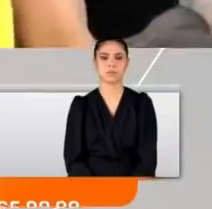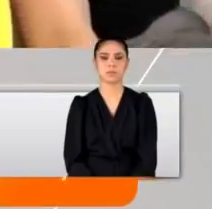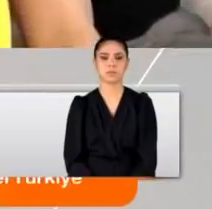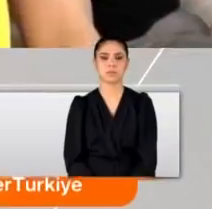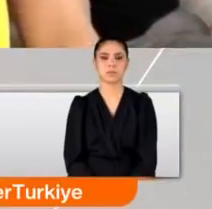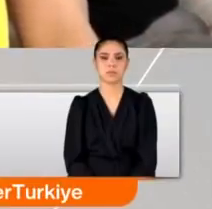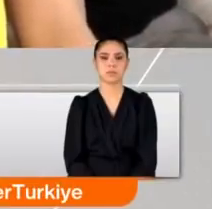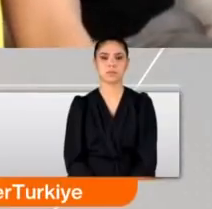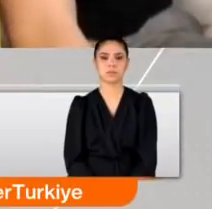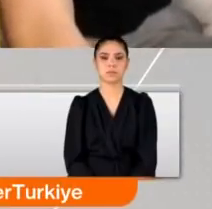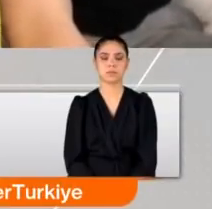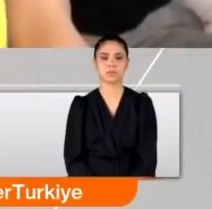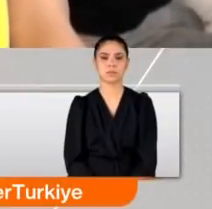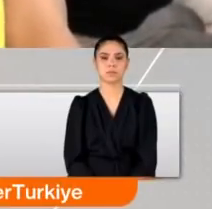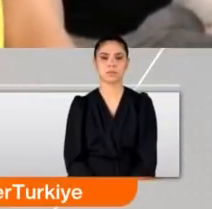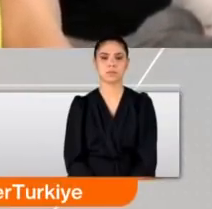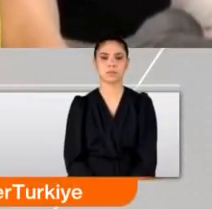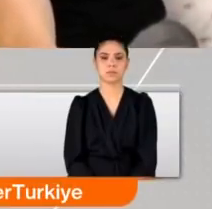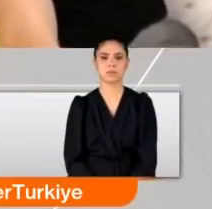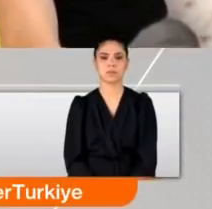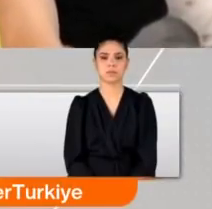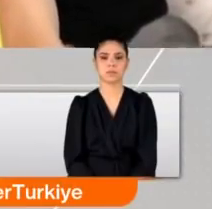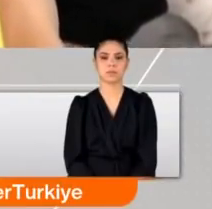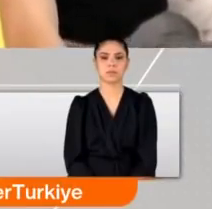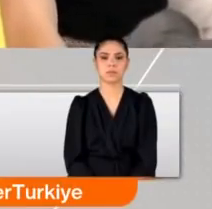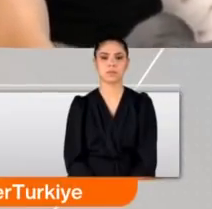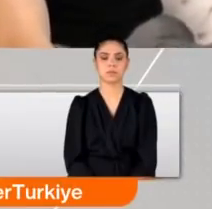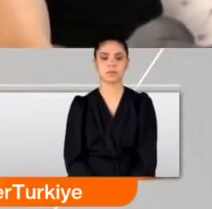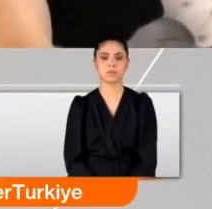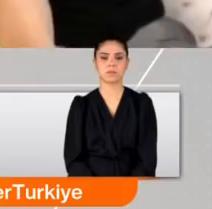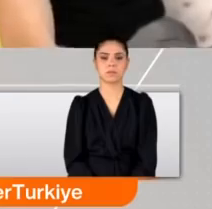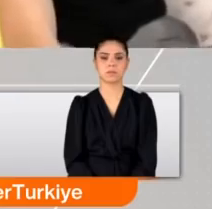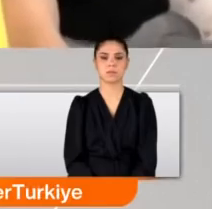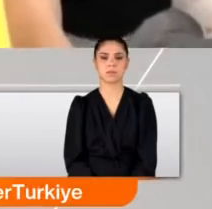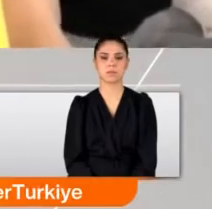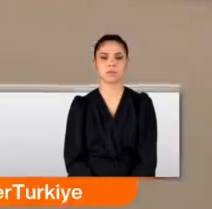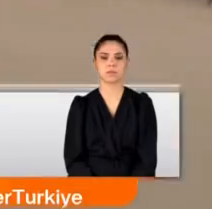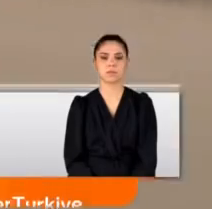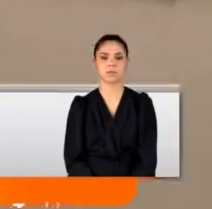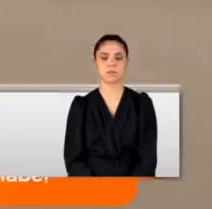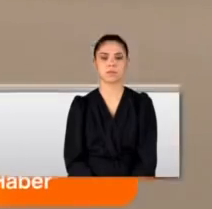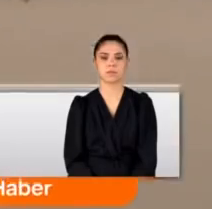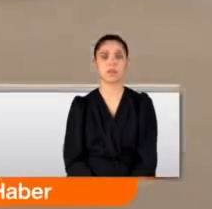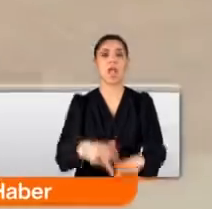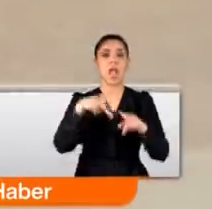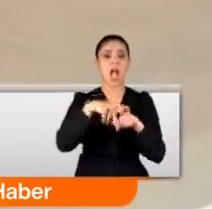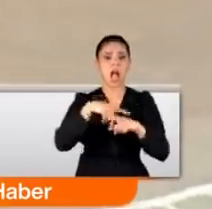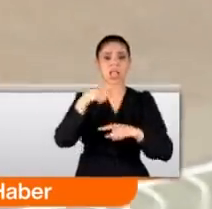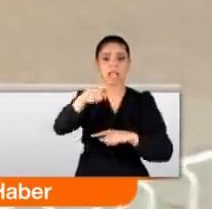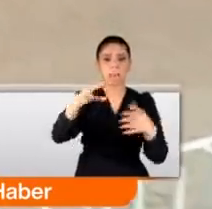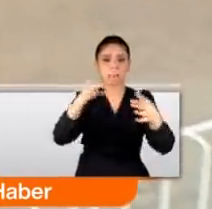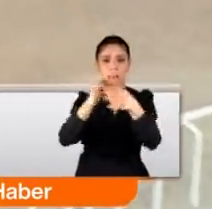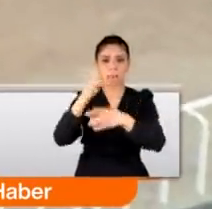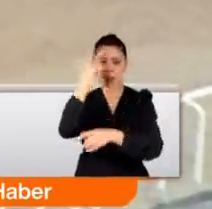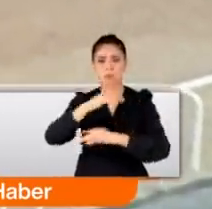Özerine koştuğumda yani tamamen titriyordu. Ağzında bir sürü kum vardı. Ve dilini yuttuğunu fark ettim hemen. Atlar birbirine takıldı.